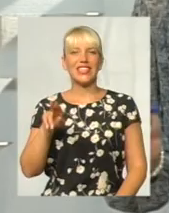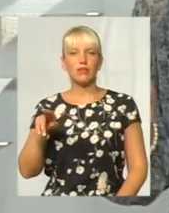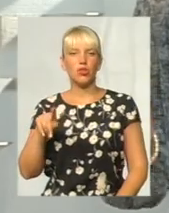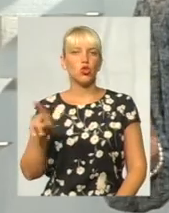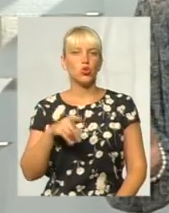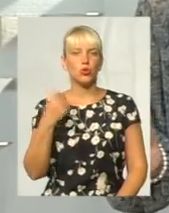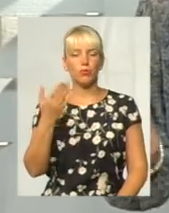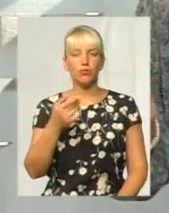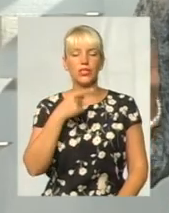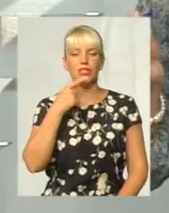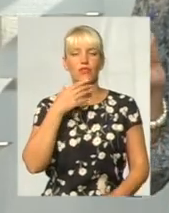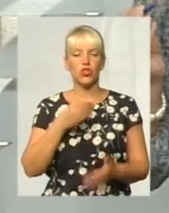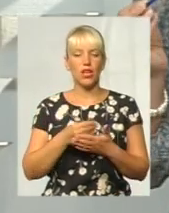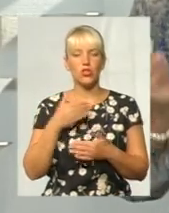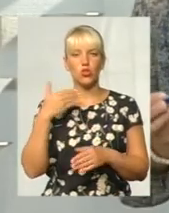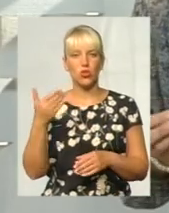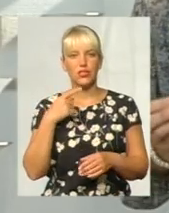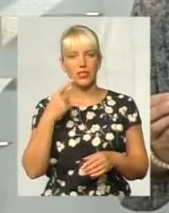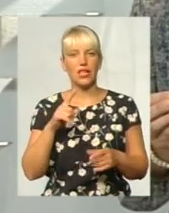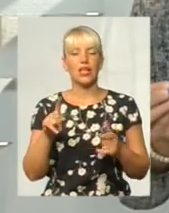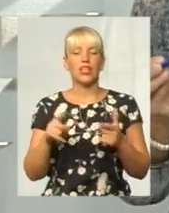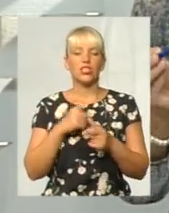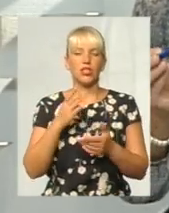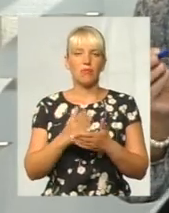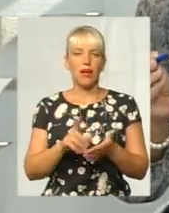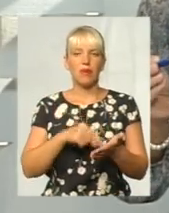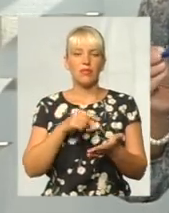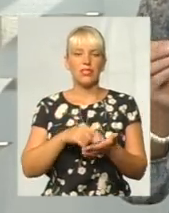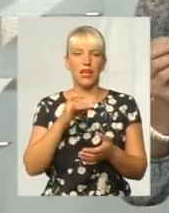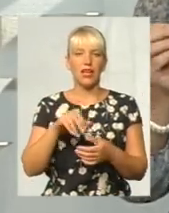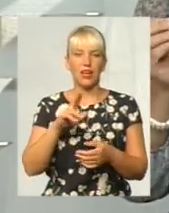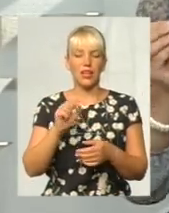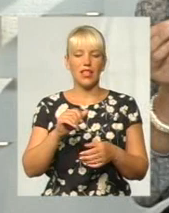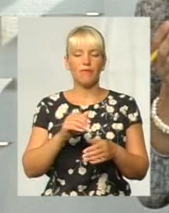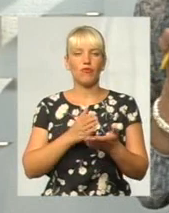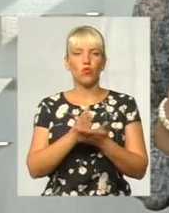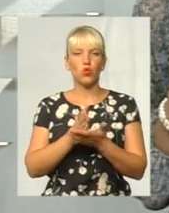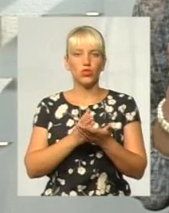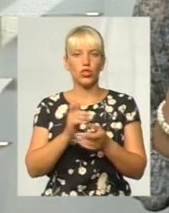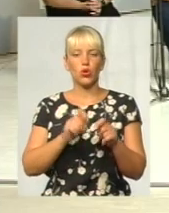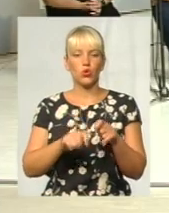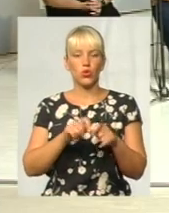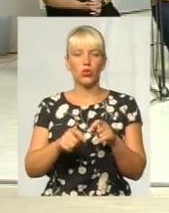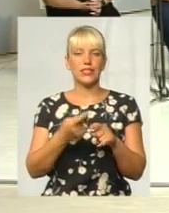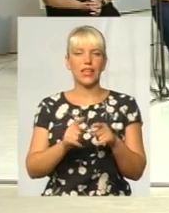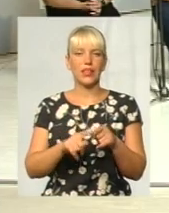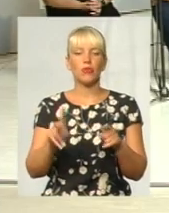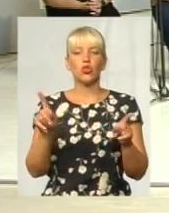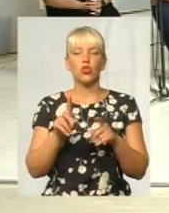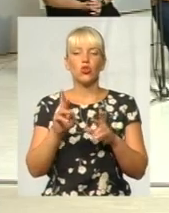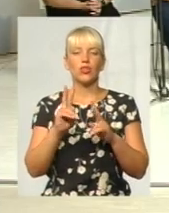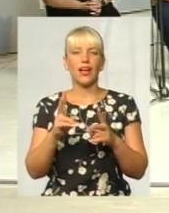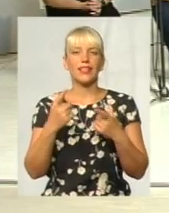зазначили з своєї сторони, чи має міська рада функції на сьогодні контролю за тим, що і як будується, чи може